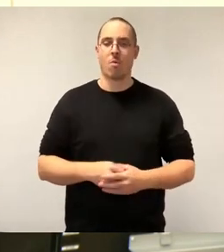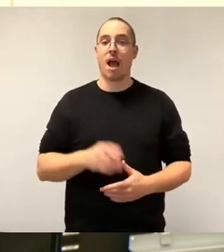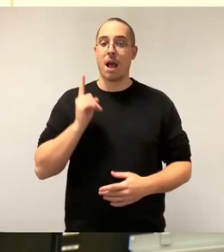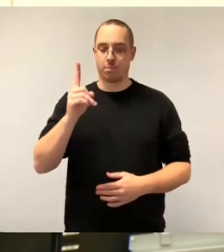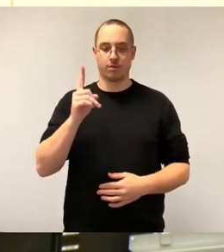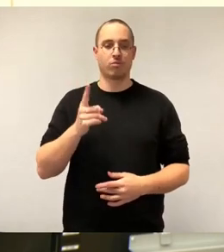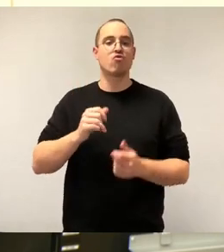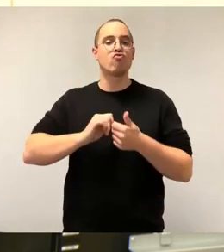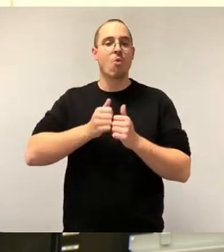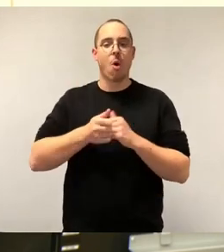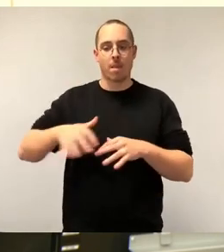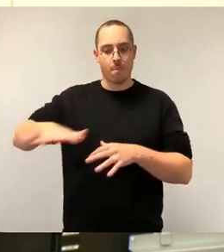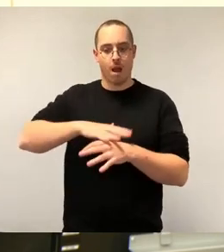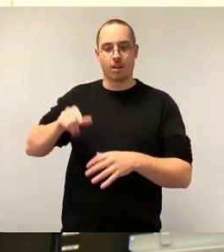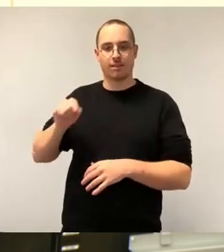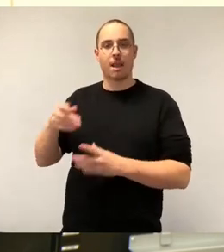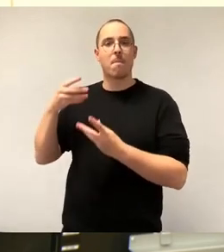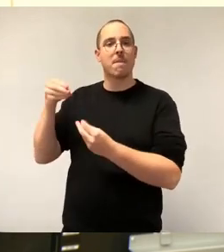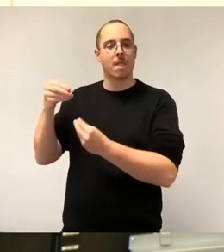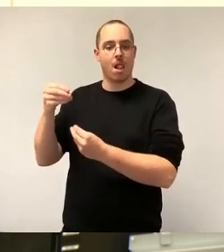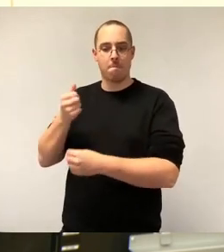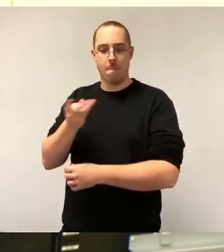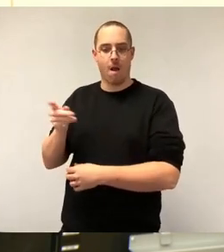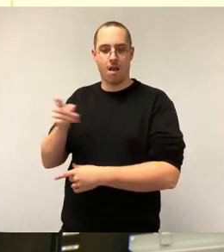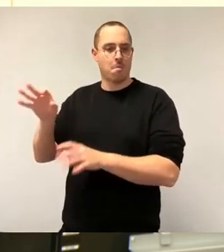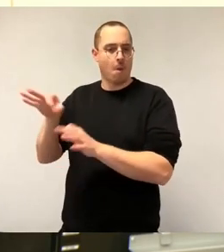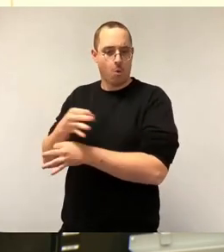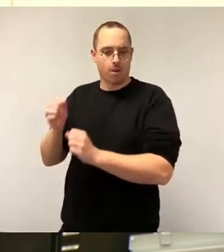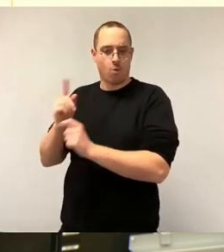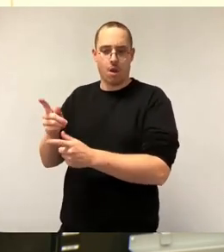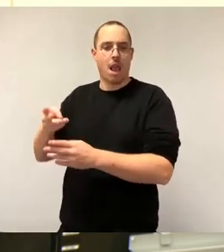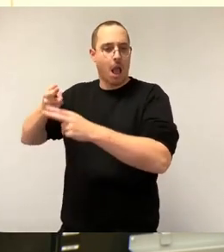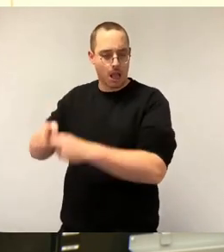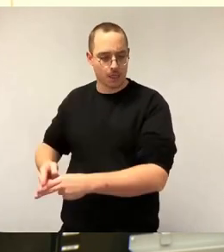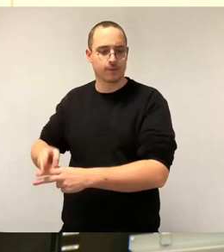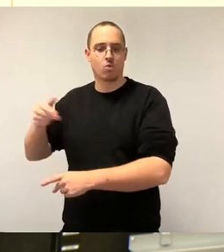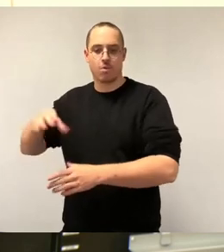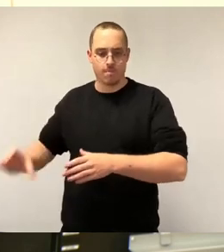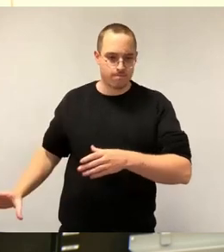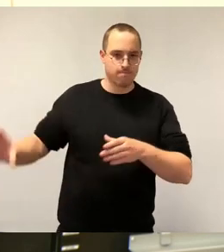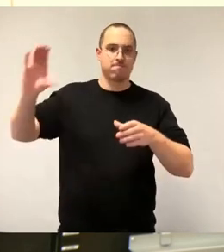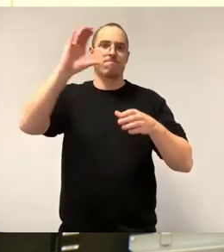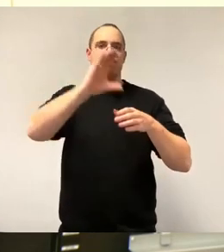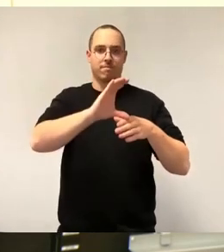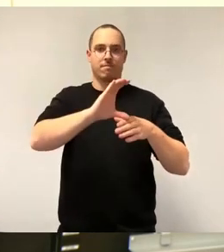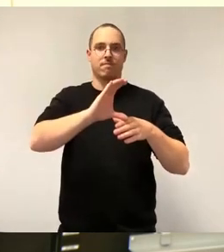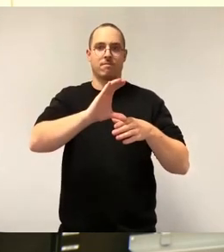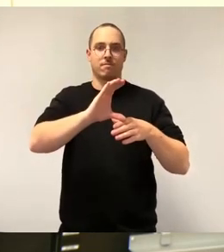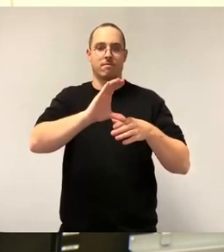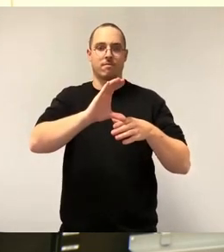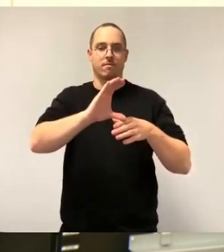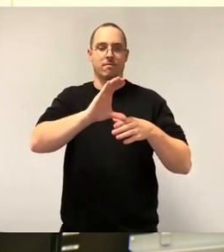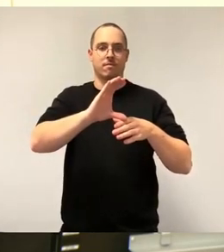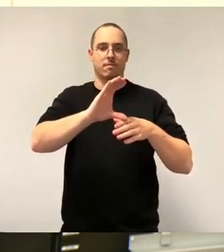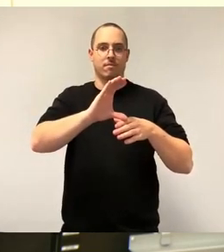derzeit aufzustellenden Doppelhaus seit 2025, 26 zur Veranschlagung zurückgeführt werden. Da also auch nur das